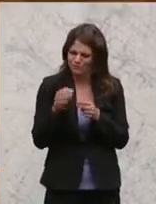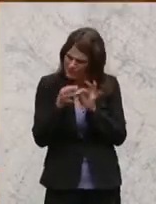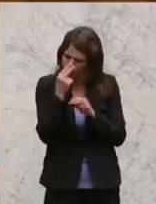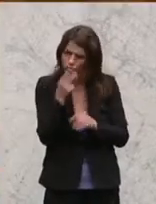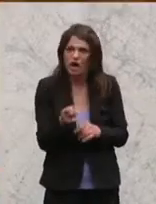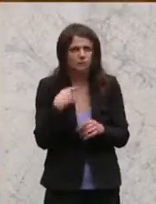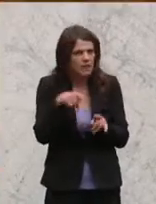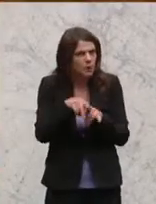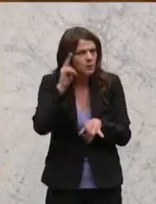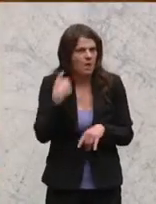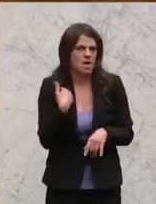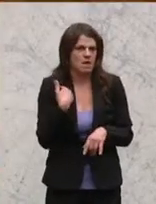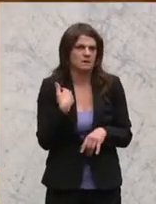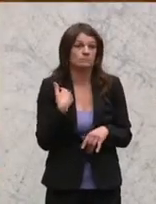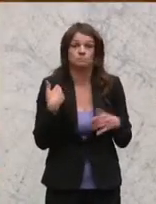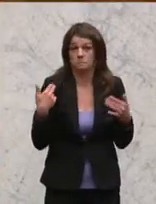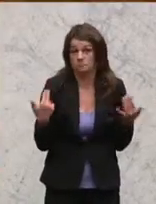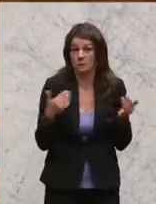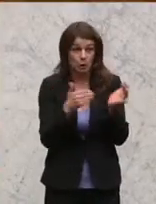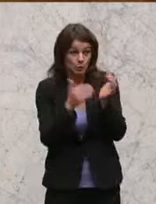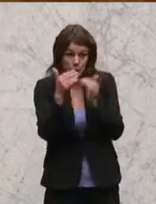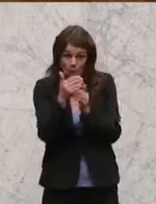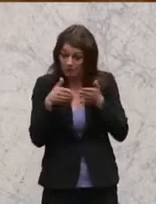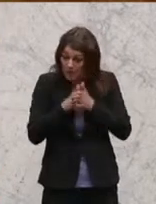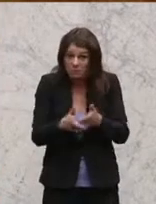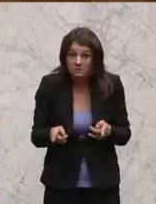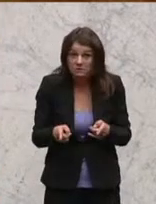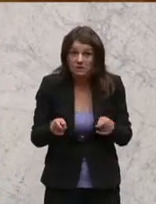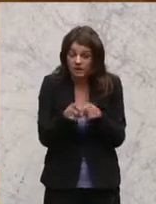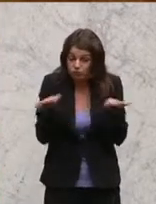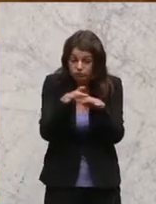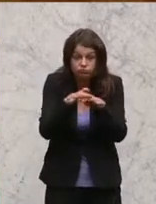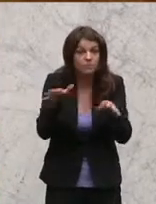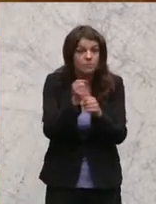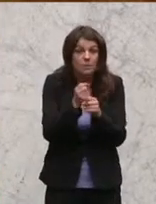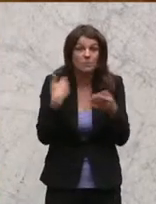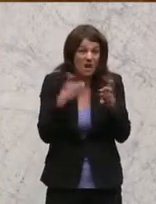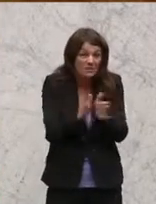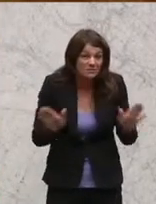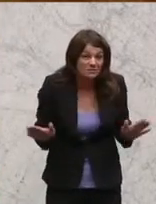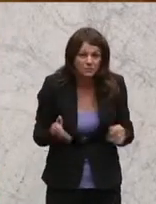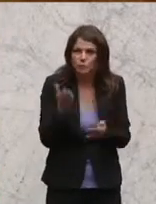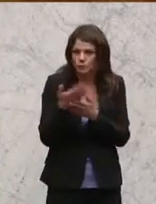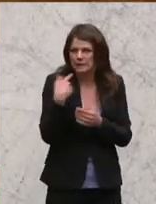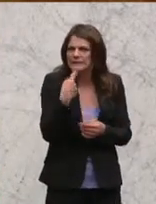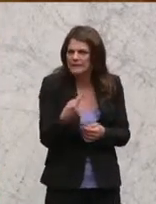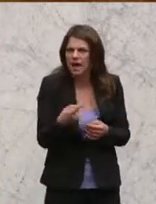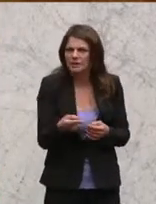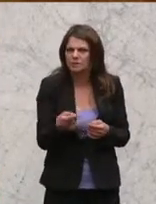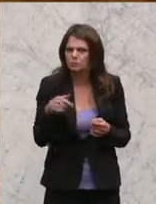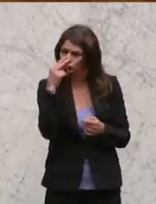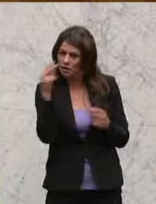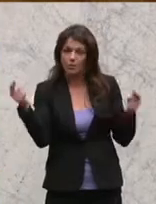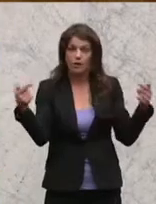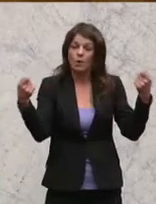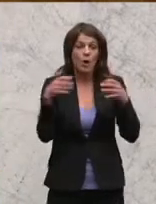wo man sich auch überlegen muss, ob erstens das System funktioniert hat, ob die Schnittstellen funktionieren, haben Sie jetzt völlig richtig angesprochen, und ob das Gesetz